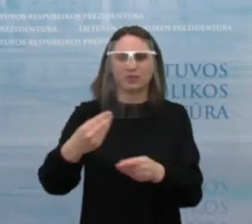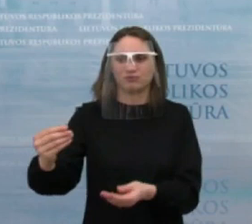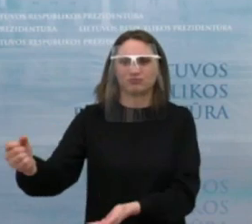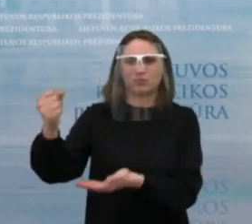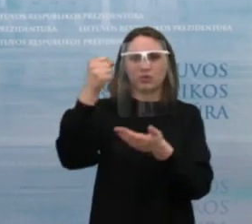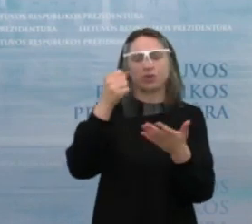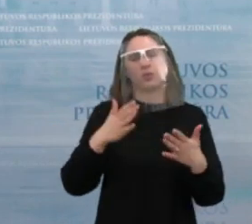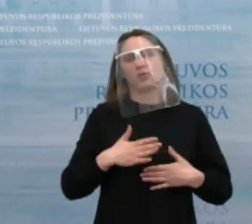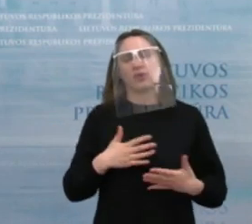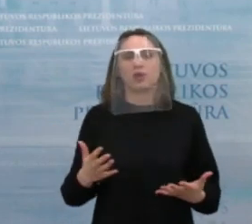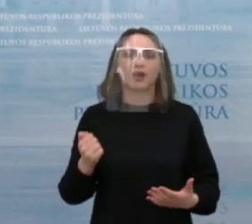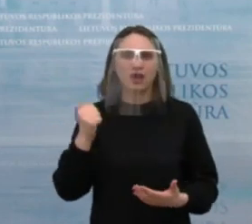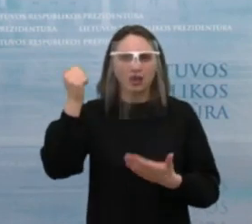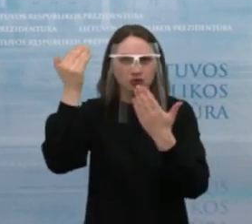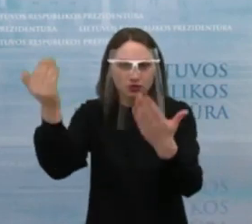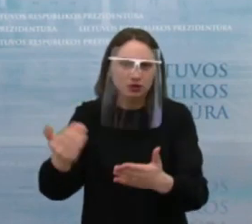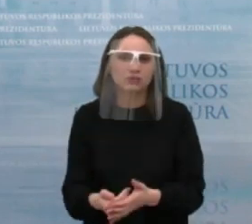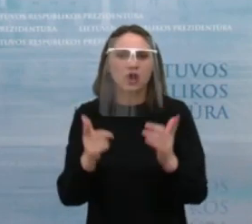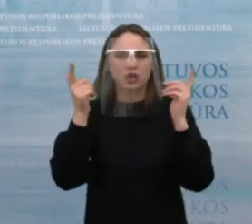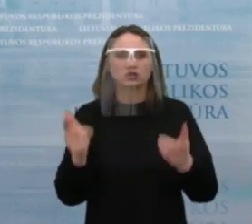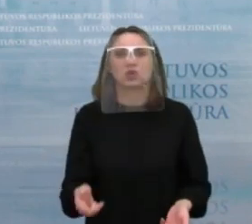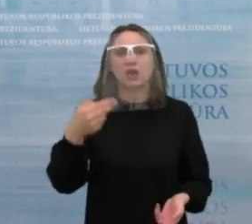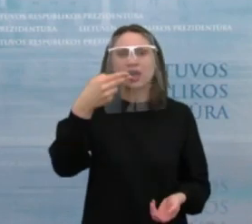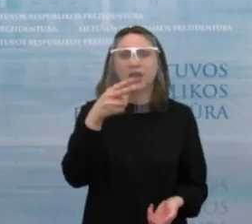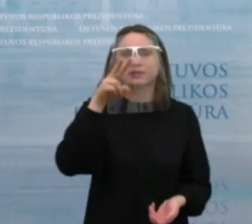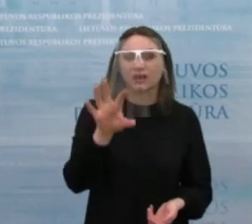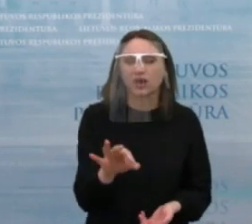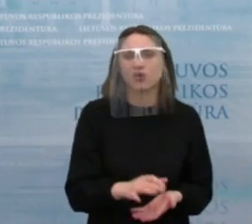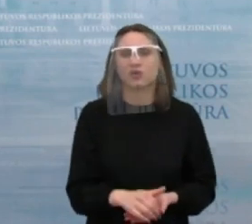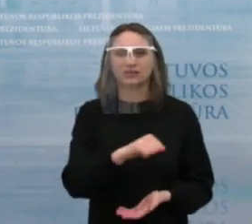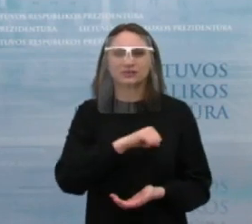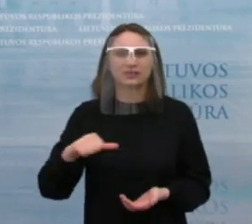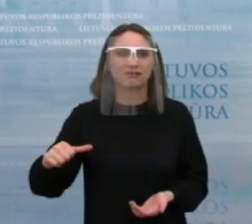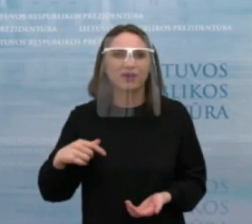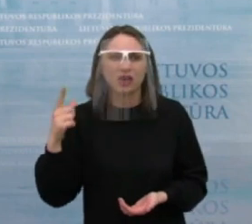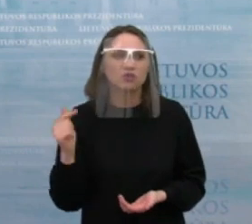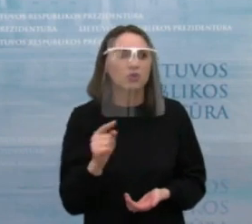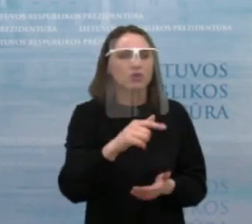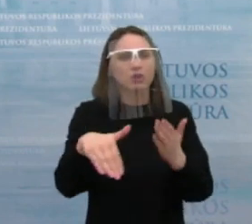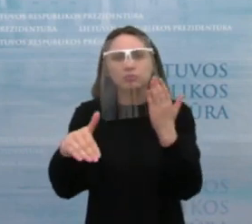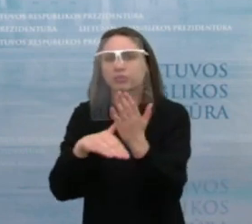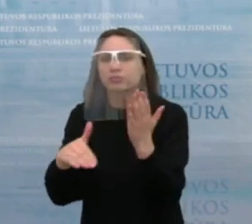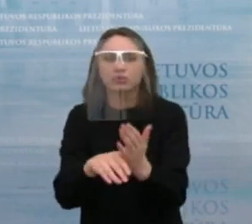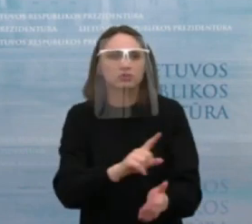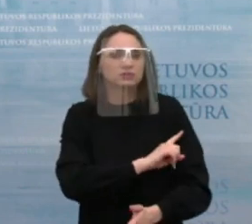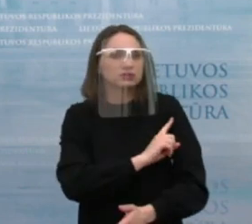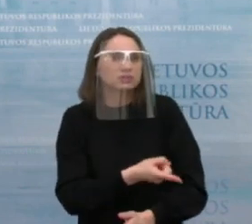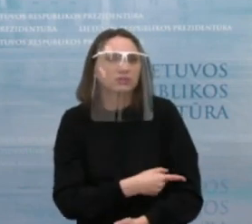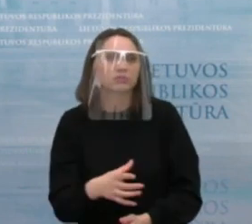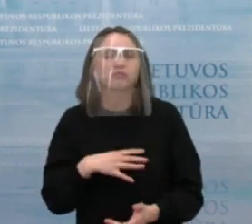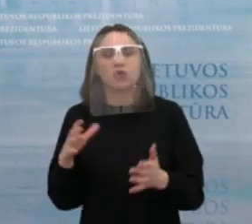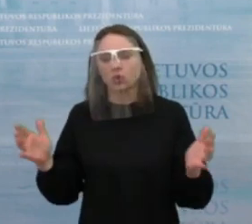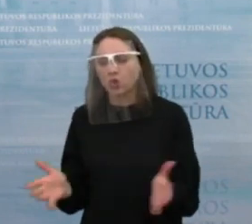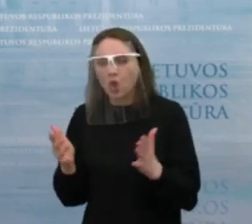kalbant apie pandeminių laikotarpinę vyriausybinio organizaciją ir savanorių parama buvo labai didelė. Tiek globos